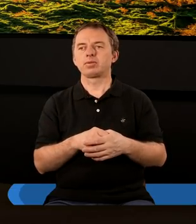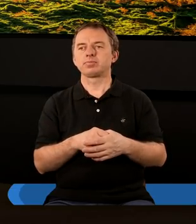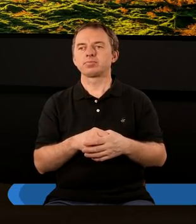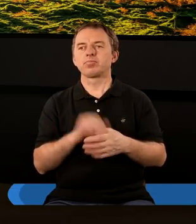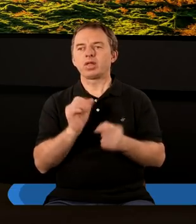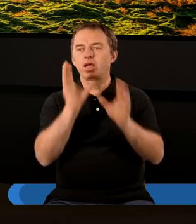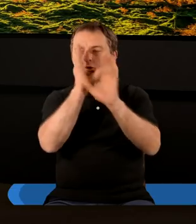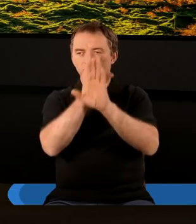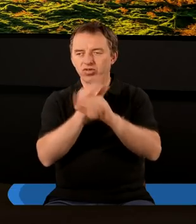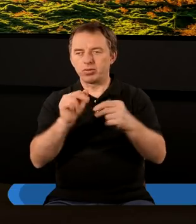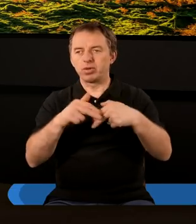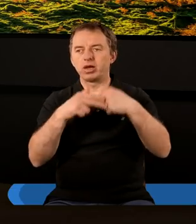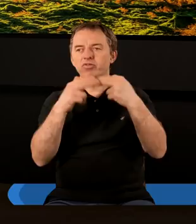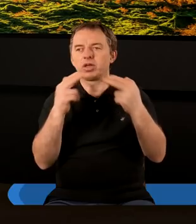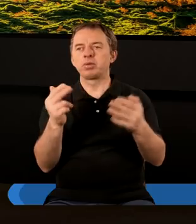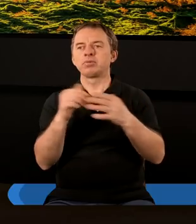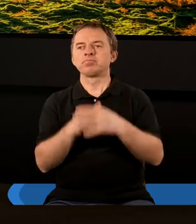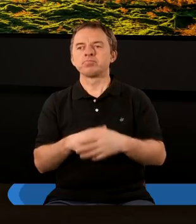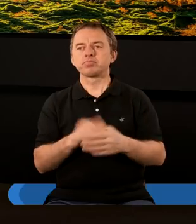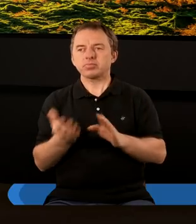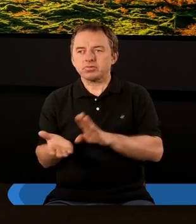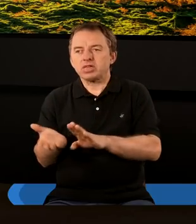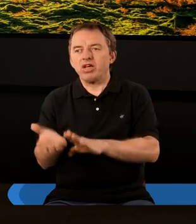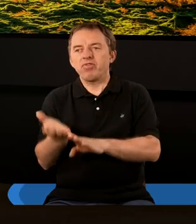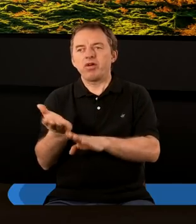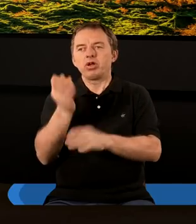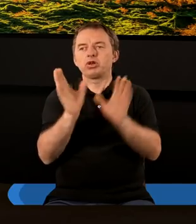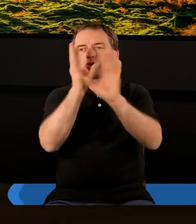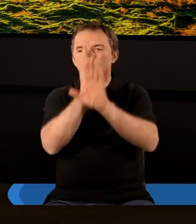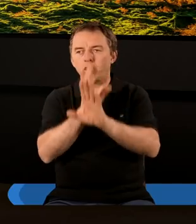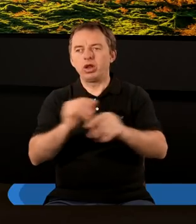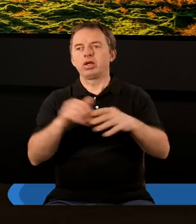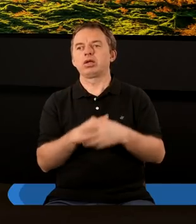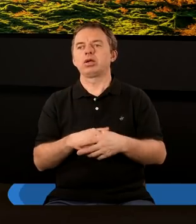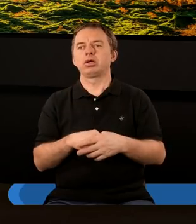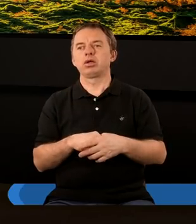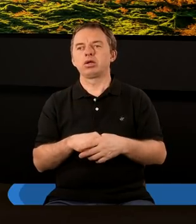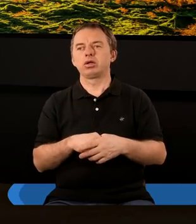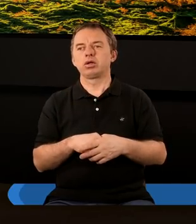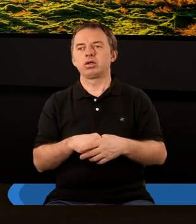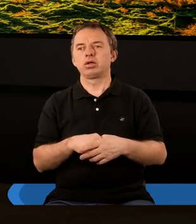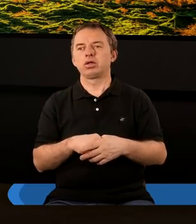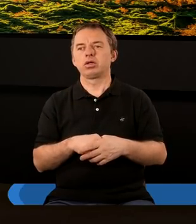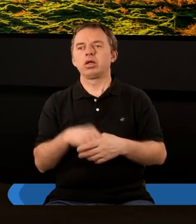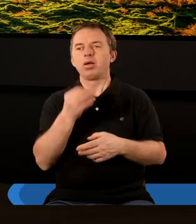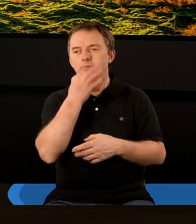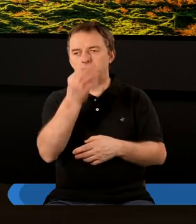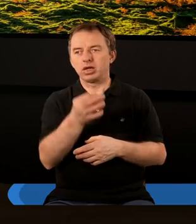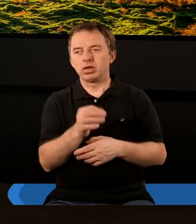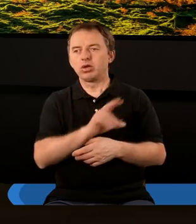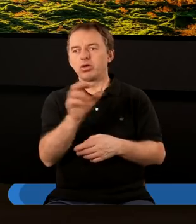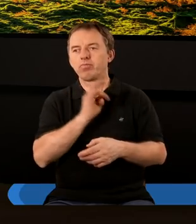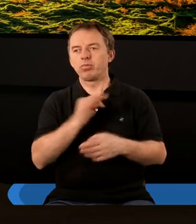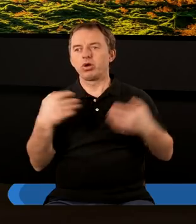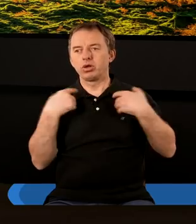jest uwielbiany w niebie, jest wywyszany, czczony, ale jest pytanie, czy